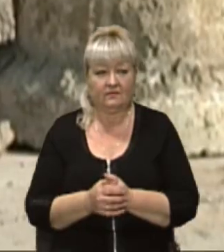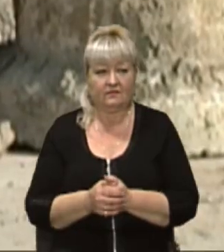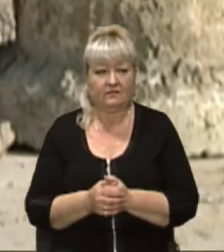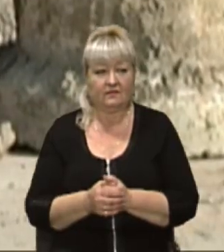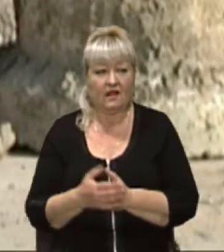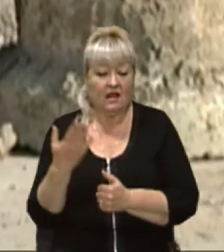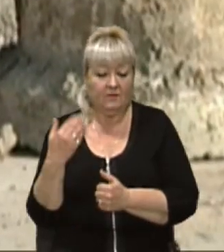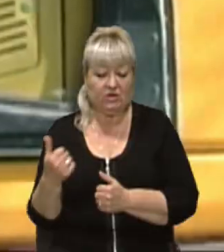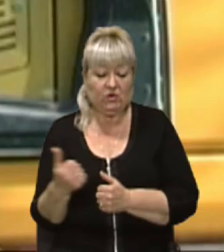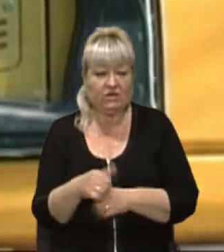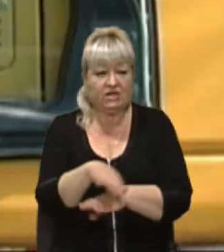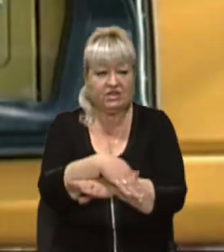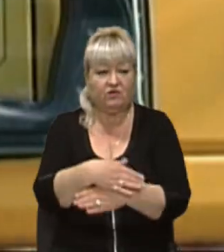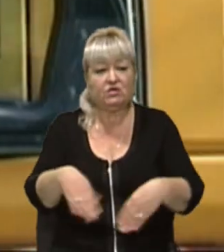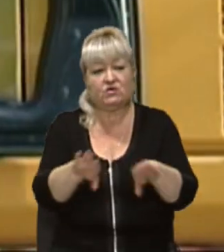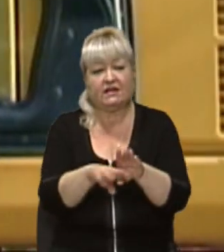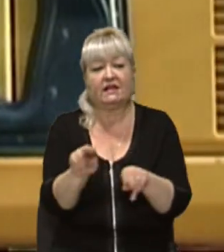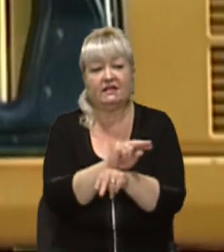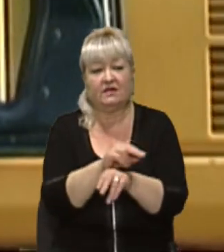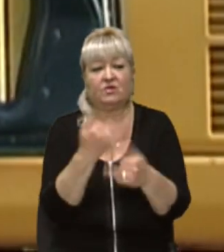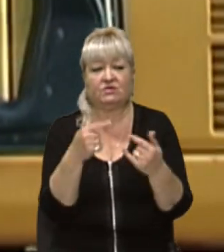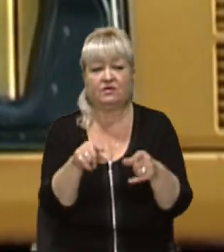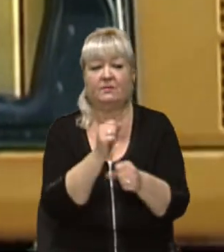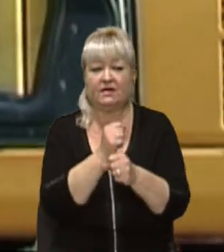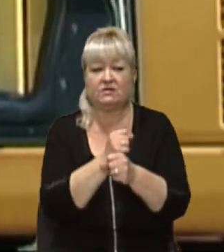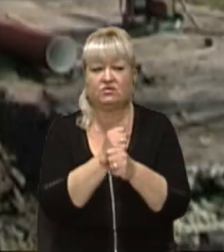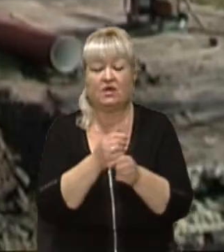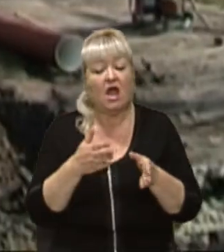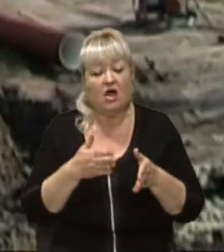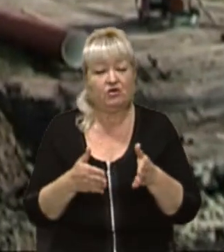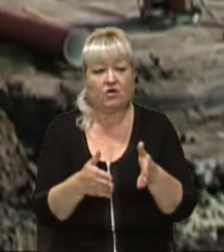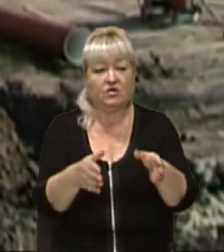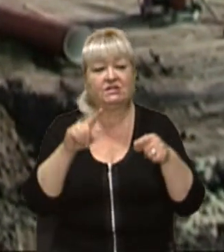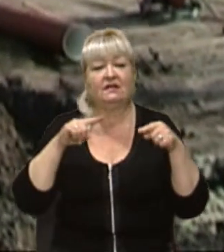Минулого тижня вулицю закрили на ремонт. Сьогодні тут працює дорожня техніка.